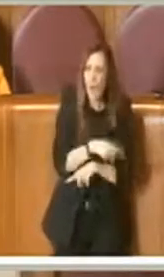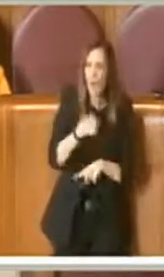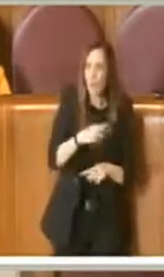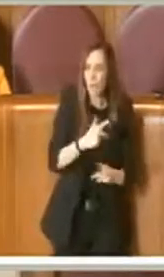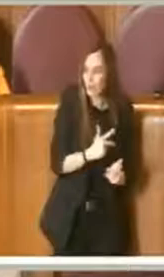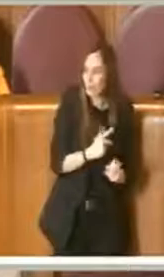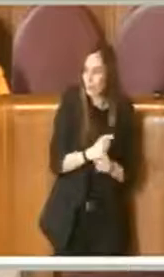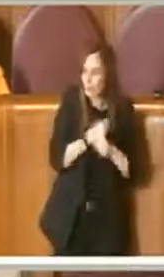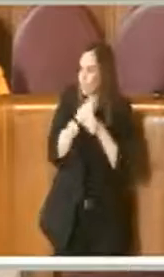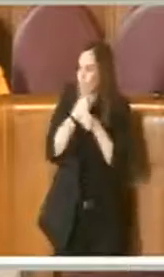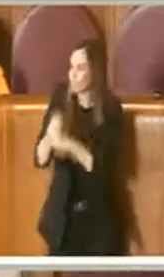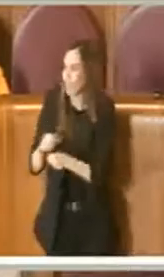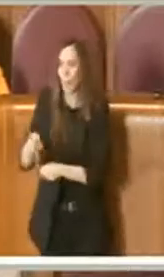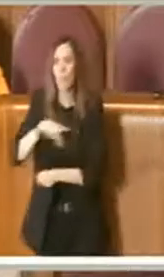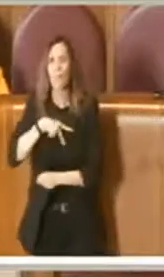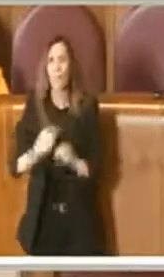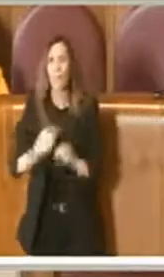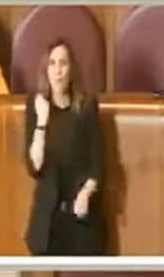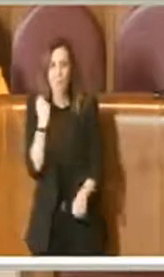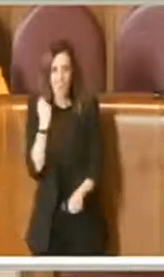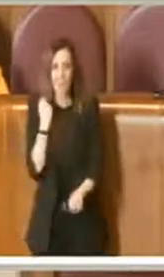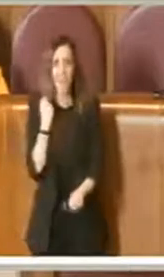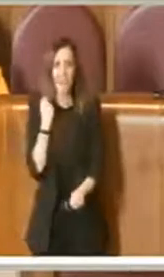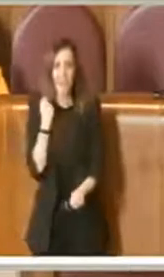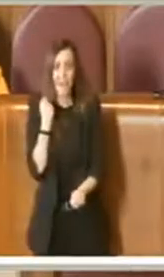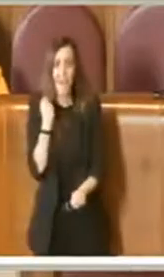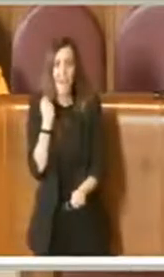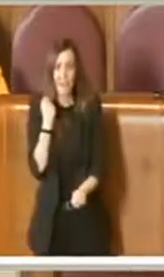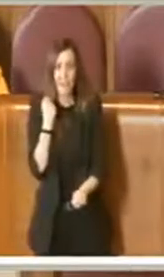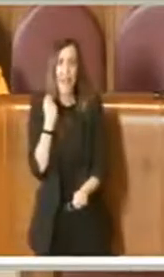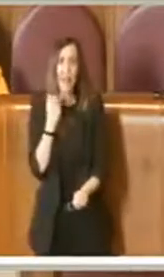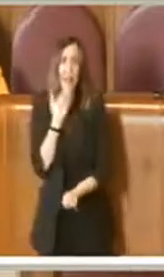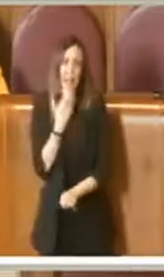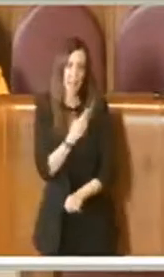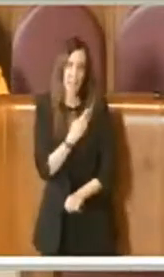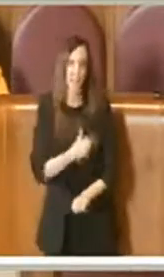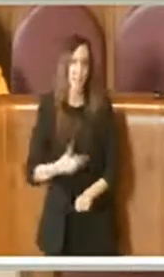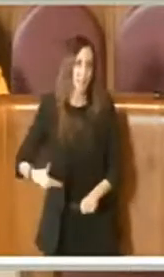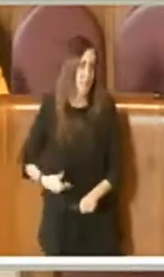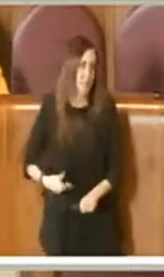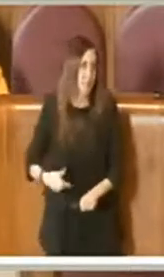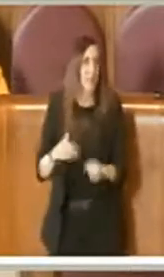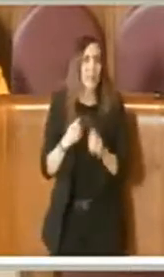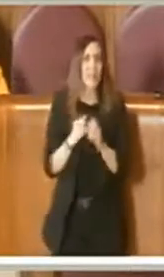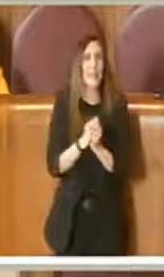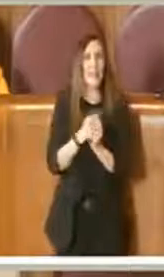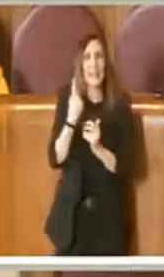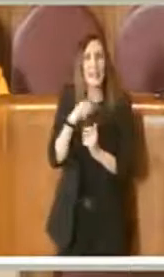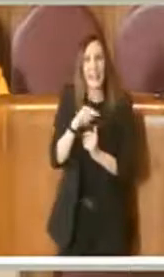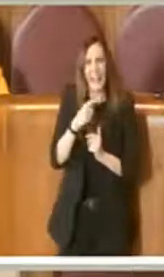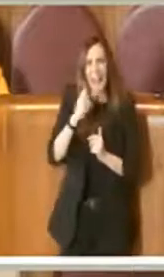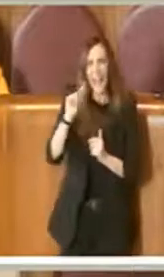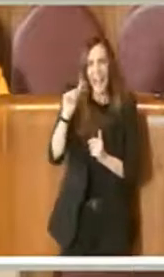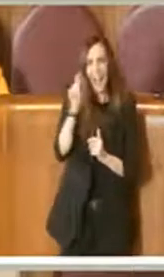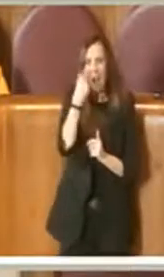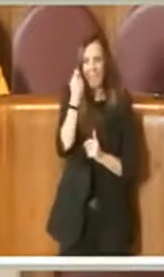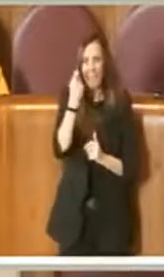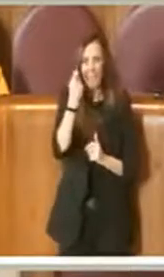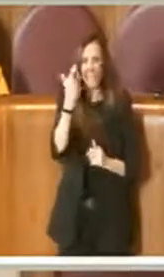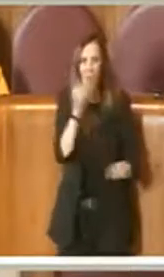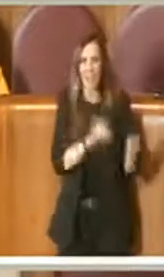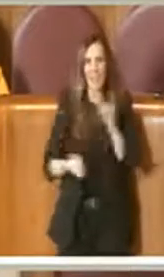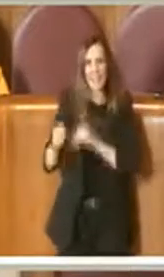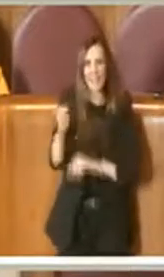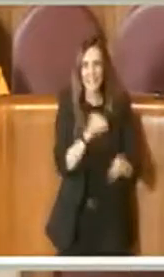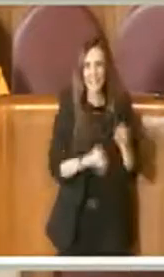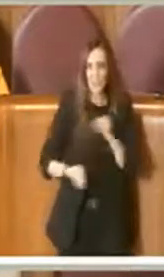valutato che c'era una forza politica che si stava diffondendo per la città e che ha vinto le elezioni e